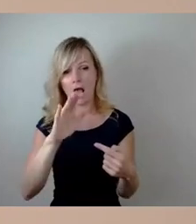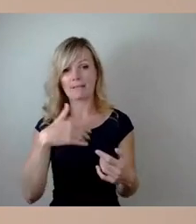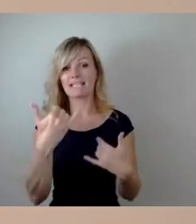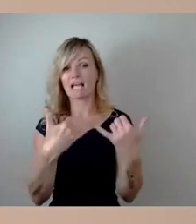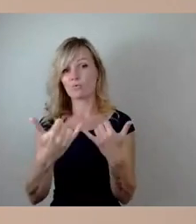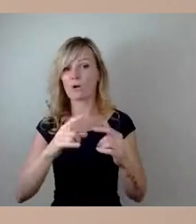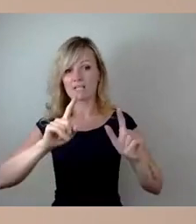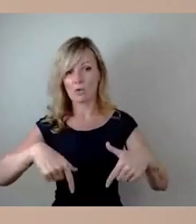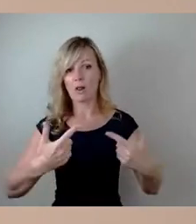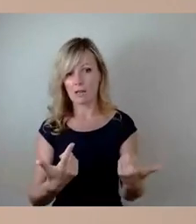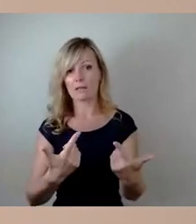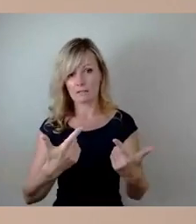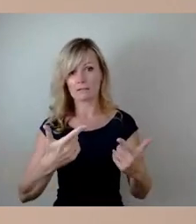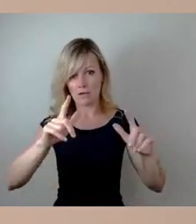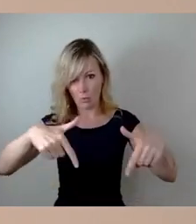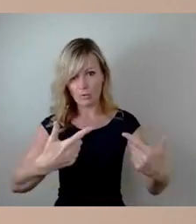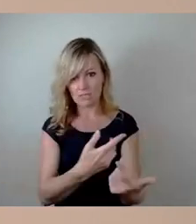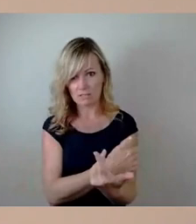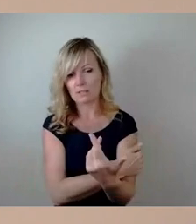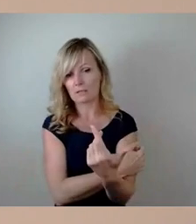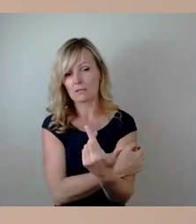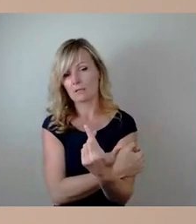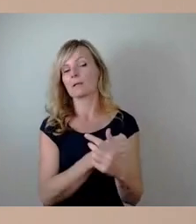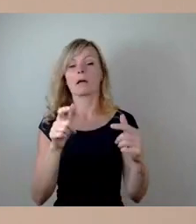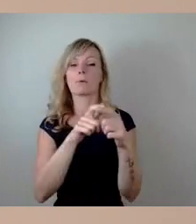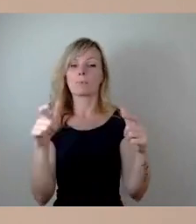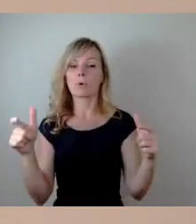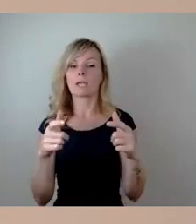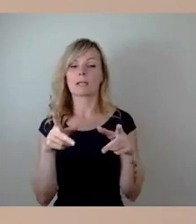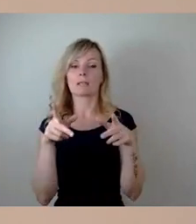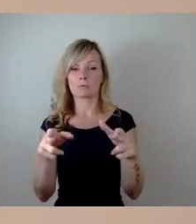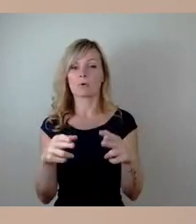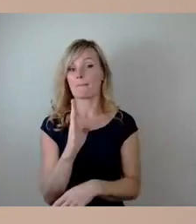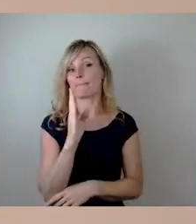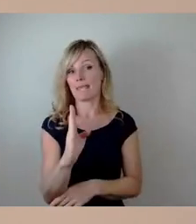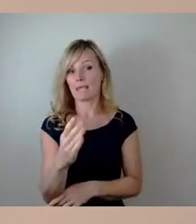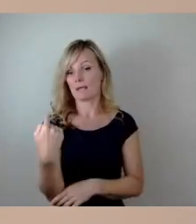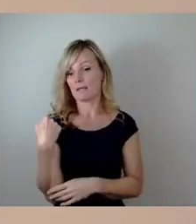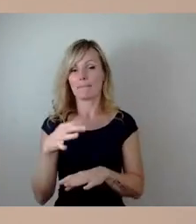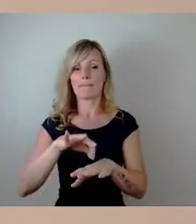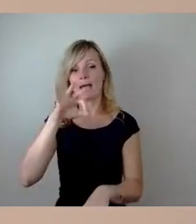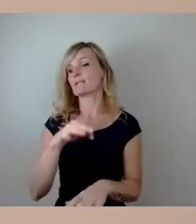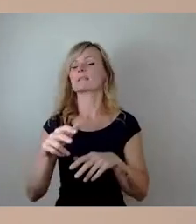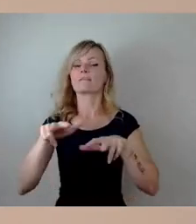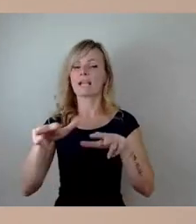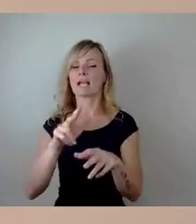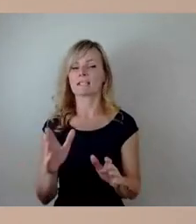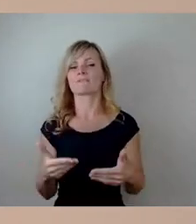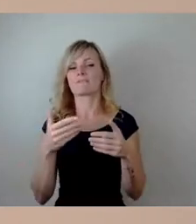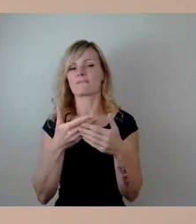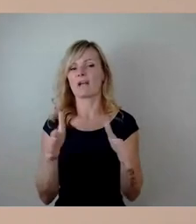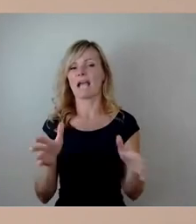bekanntlich losgehen. Der Brückenzug B ist ja im März mit einer Verkehrsvergabe freigegeben worden.